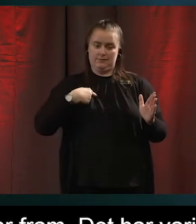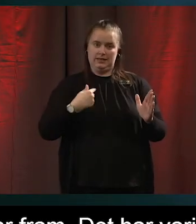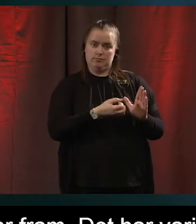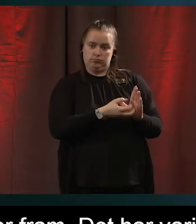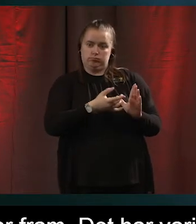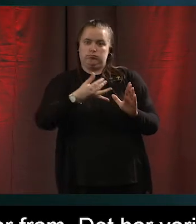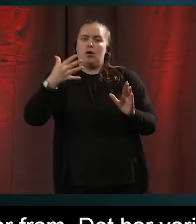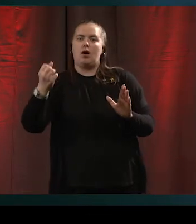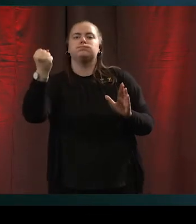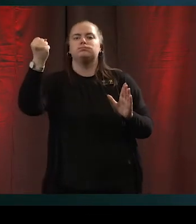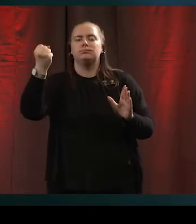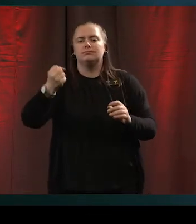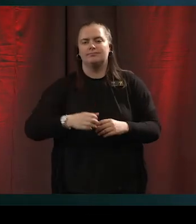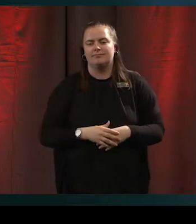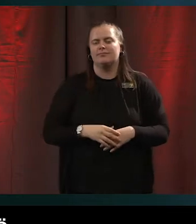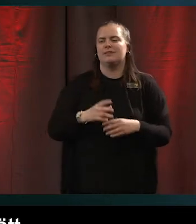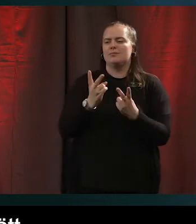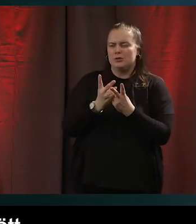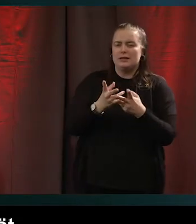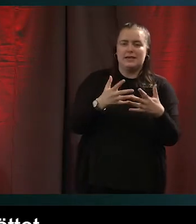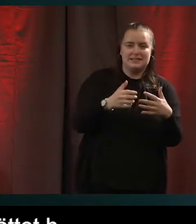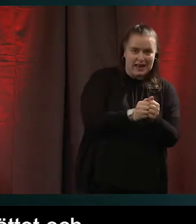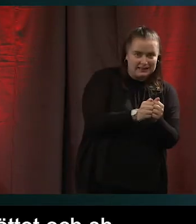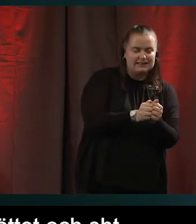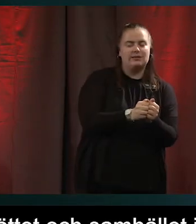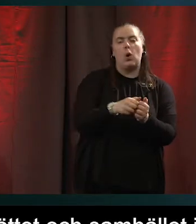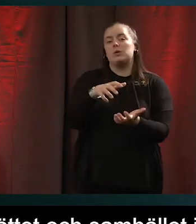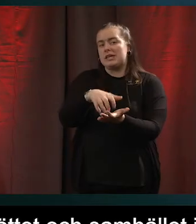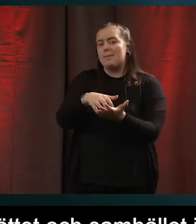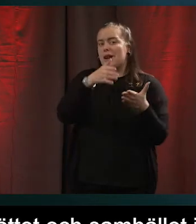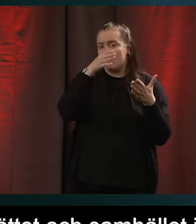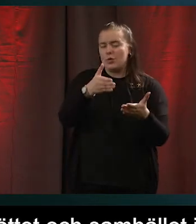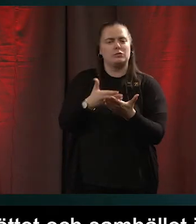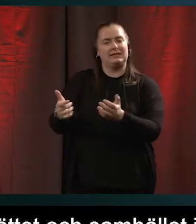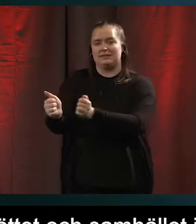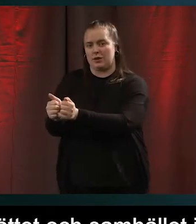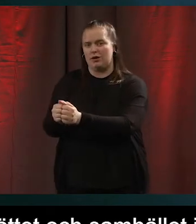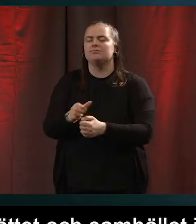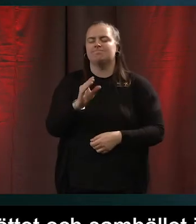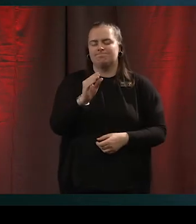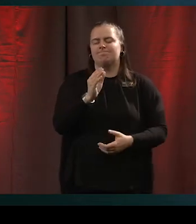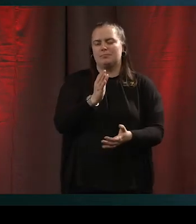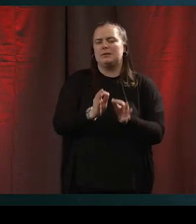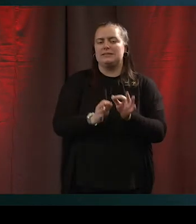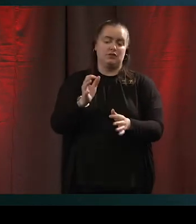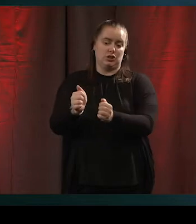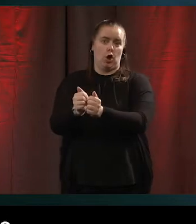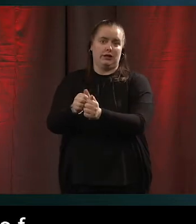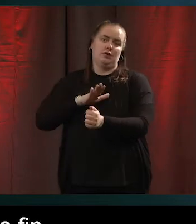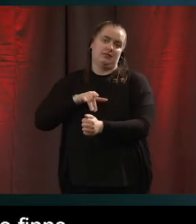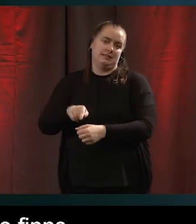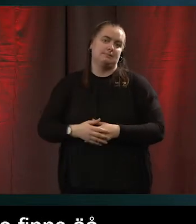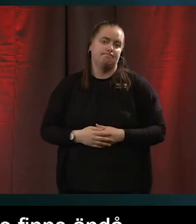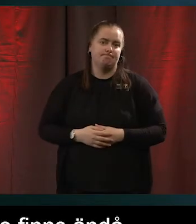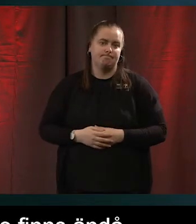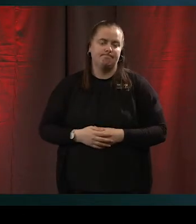Så sättet och samhället i fokus snarare än grejerna och sakerna. De finns ändå. Det